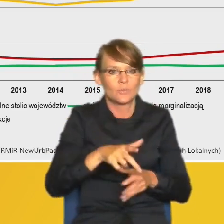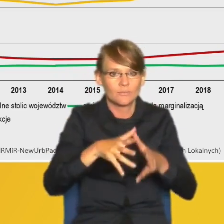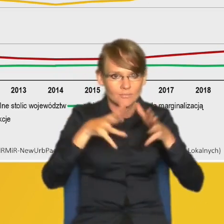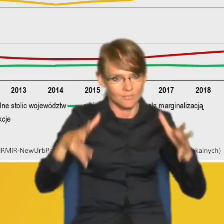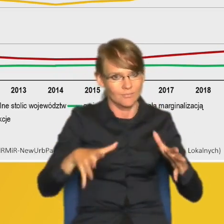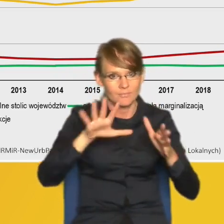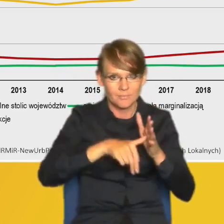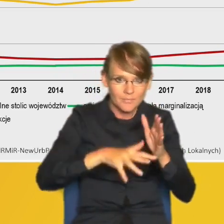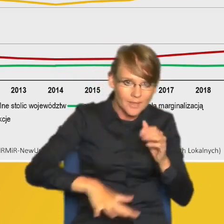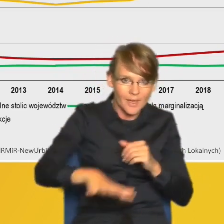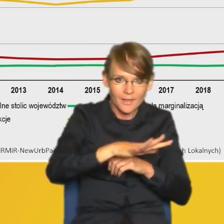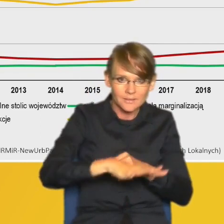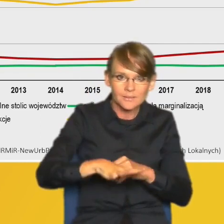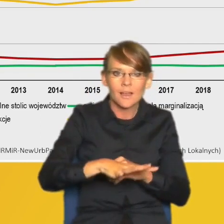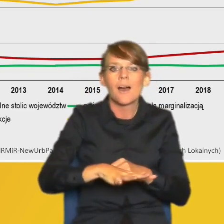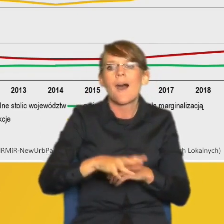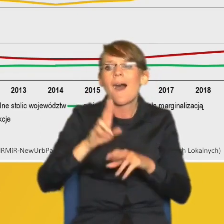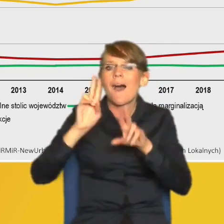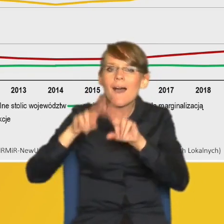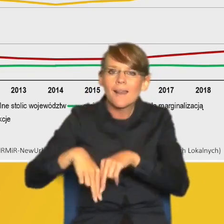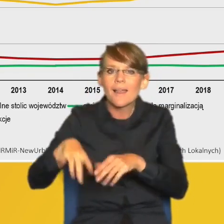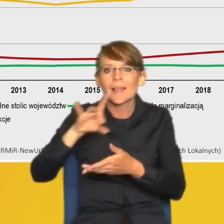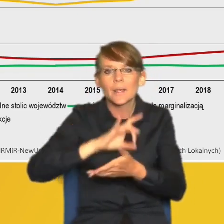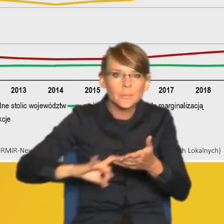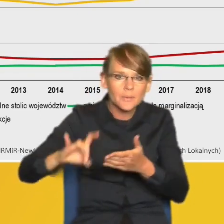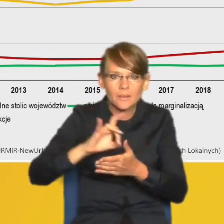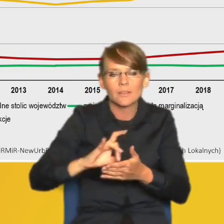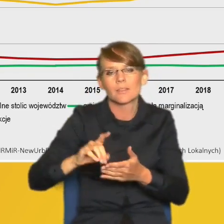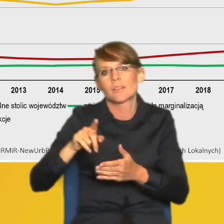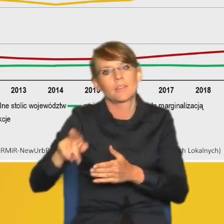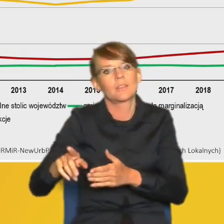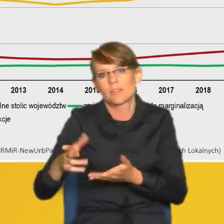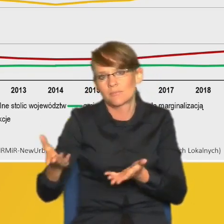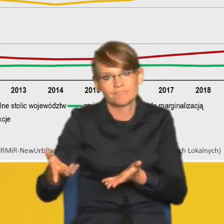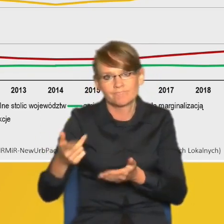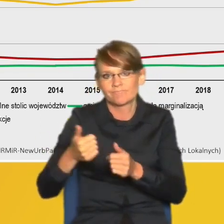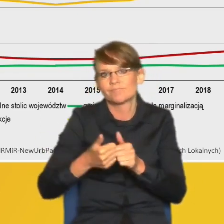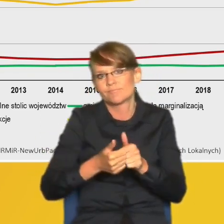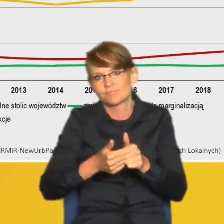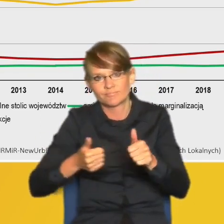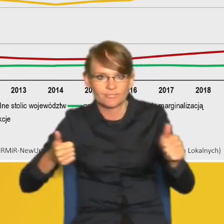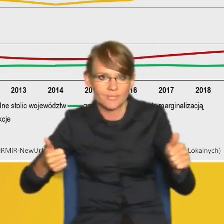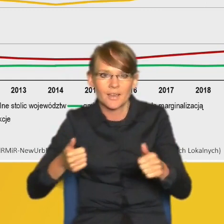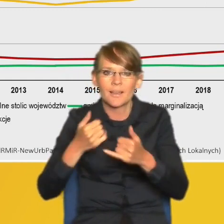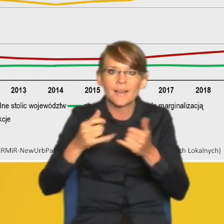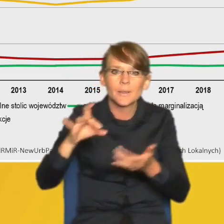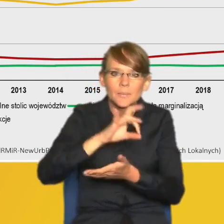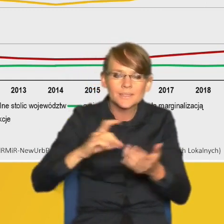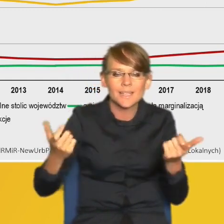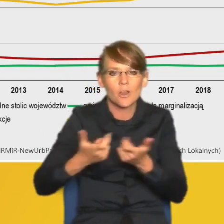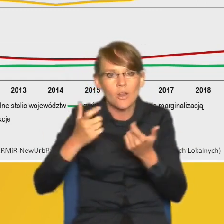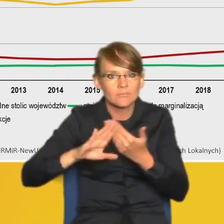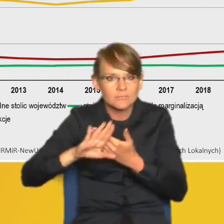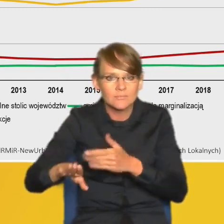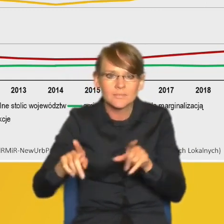i niejako pozostawianie w tyle pozostałych gmin, w tym gmin zagrożonych marginalizacją, czy miast